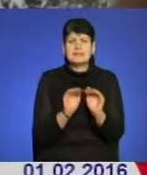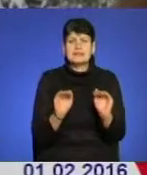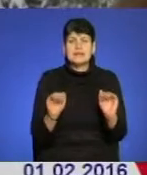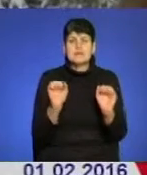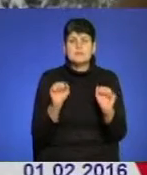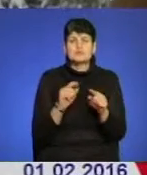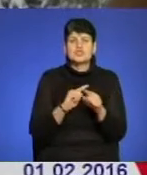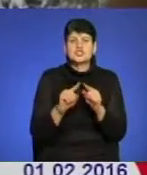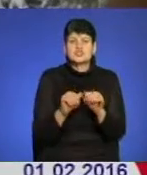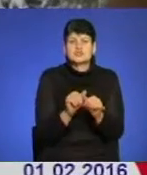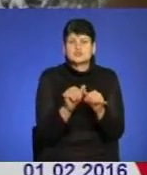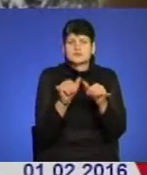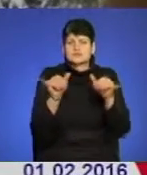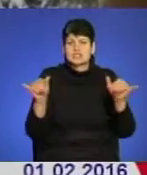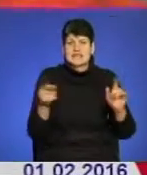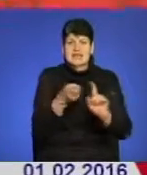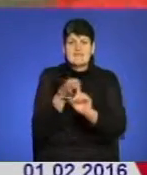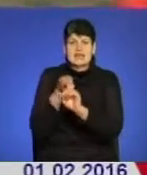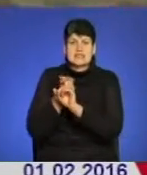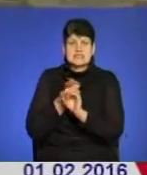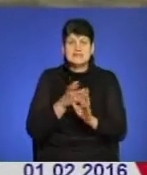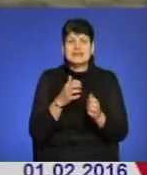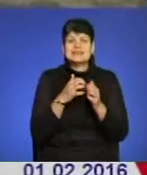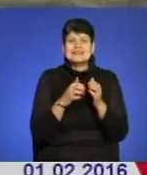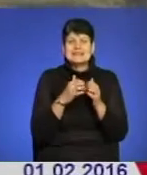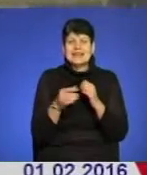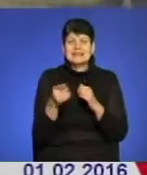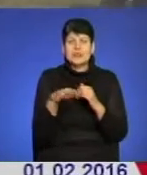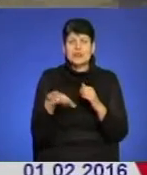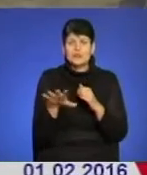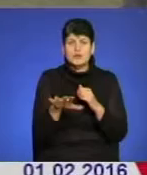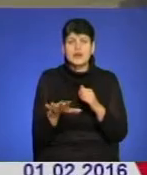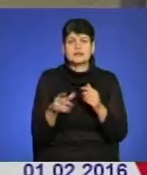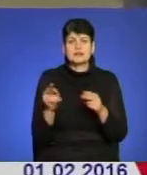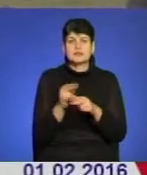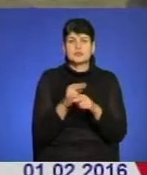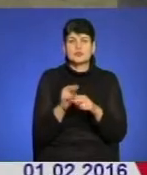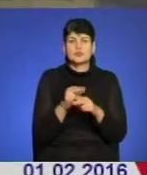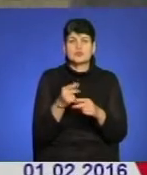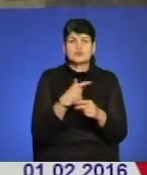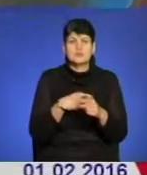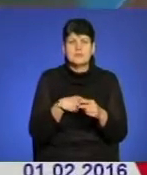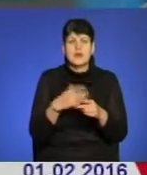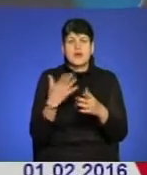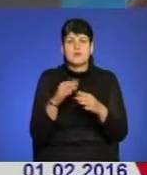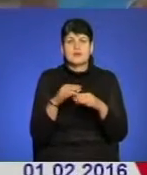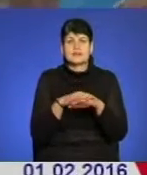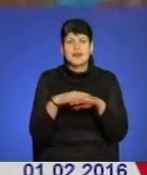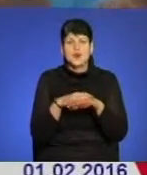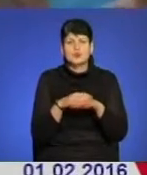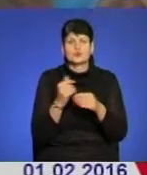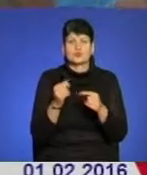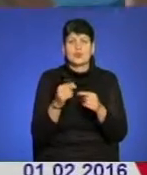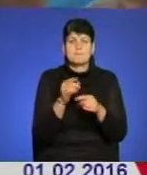бути надзвичайно швидке поширення інфекцій. Серед тернополян дехто від грипу рятується профілактичними засобами, дехто народною медициною.